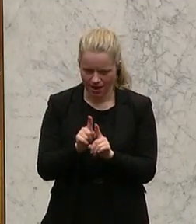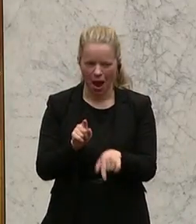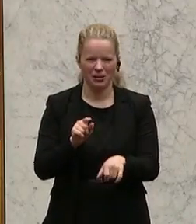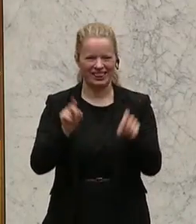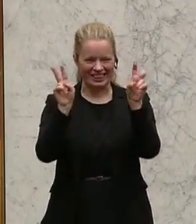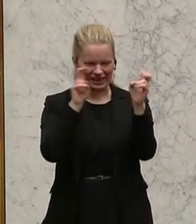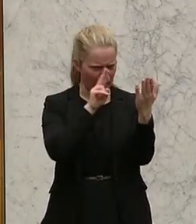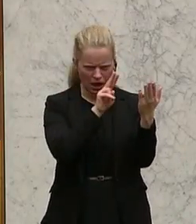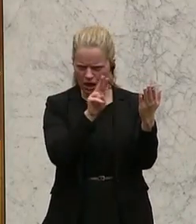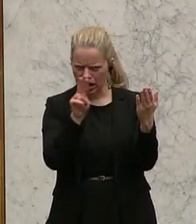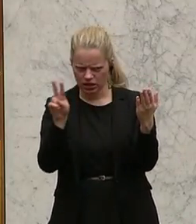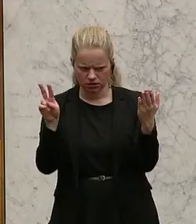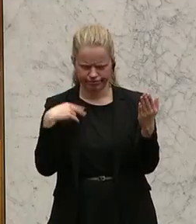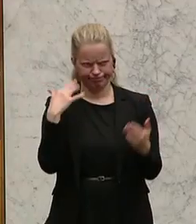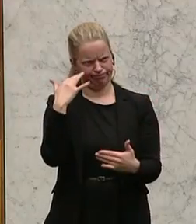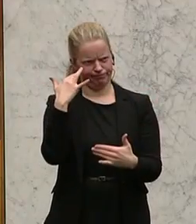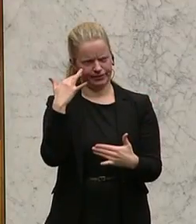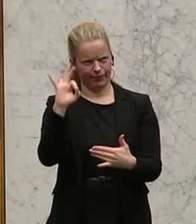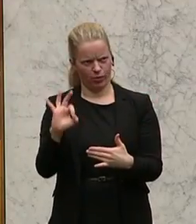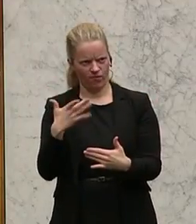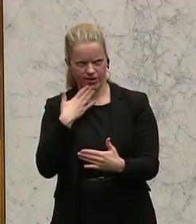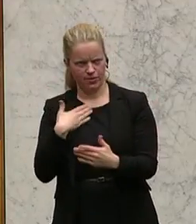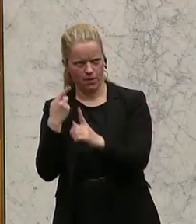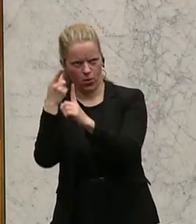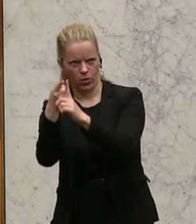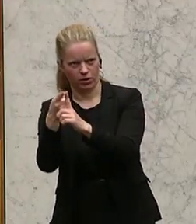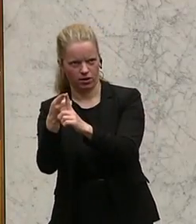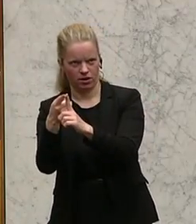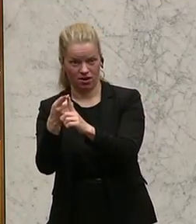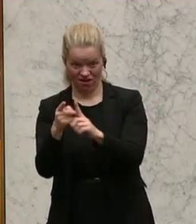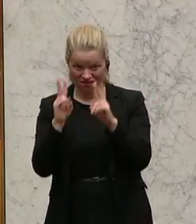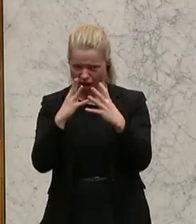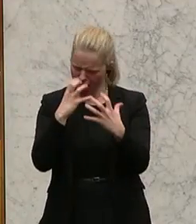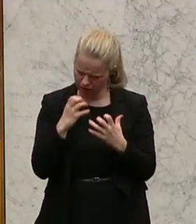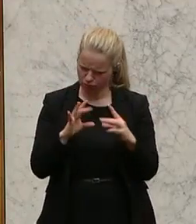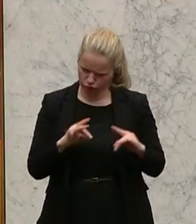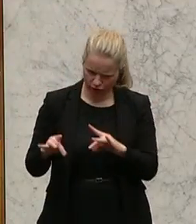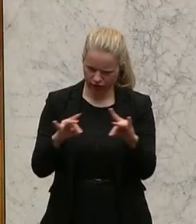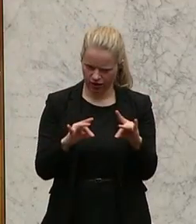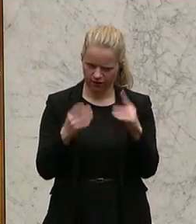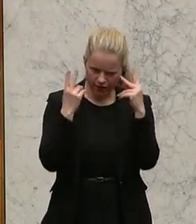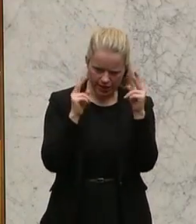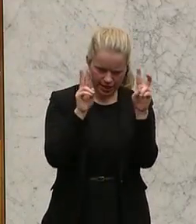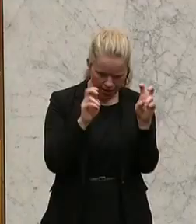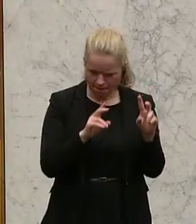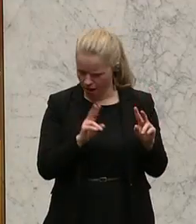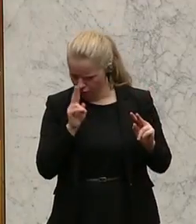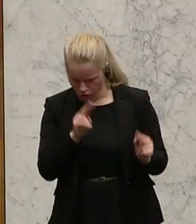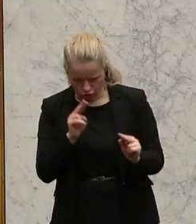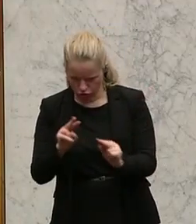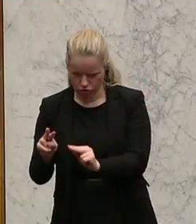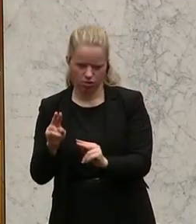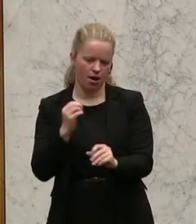Frage gestellt, was möchte die Freiheitliche Partei damit? Möchte sie sich ernsthaft auseinandersetzen mit den großen Themen, die uns beschäftigen, auch mit der